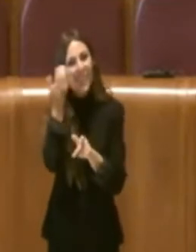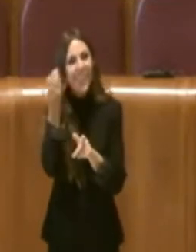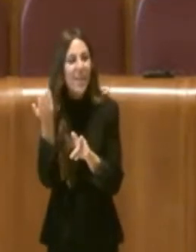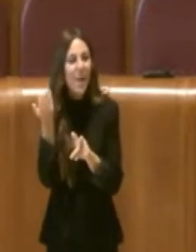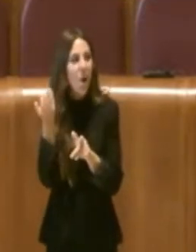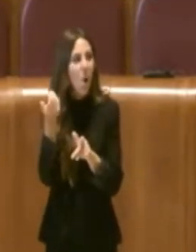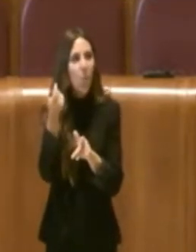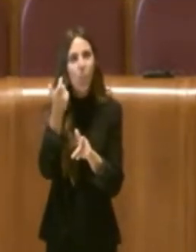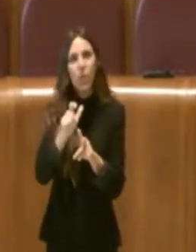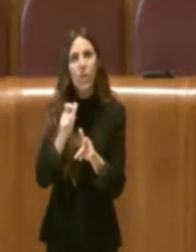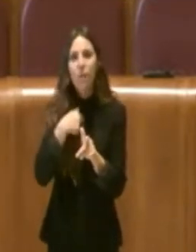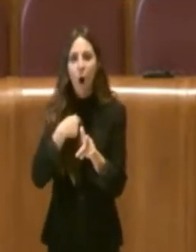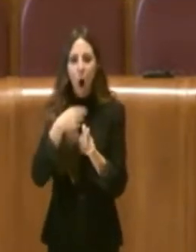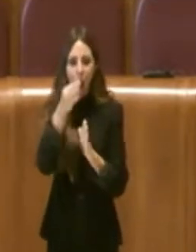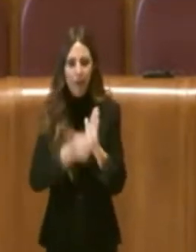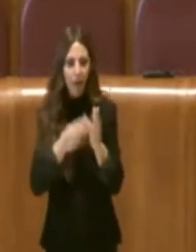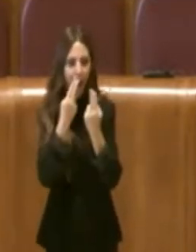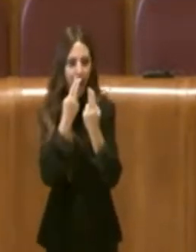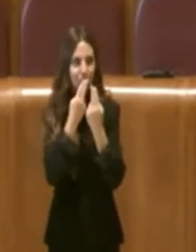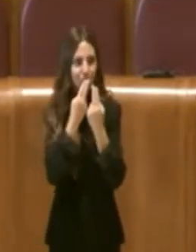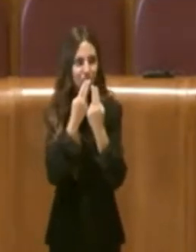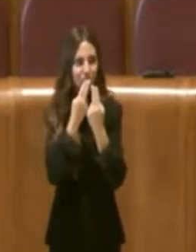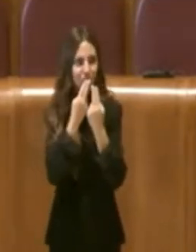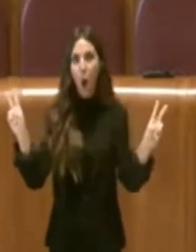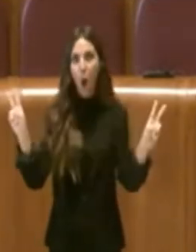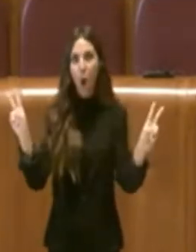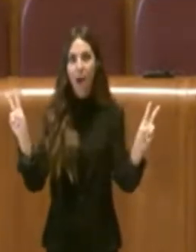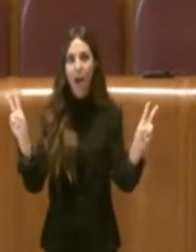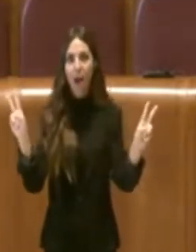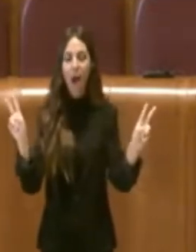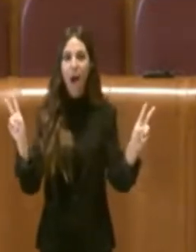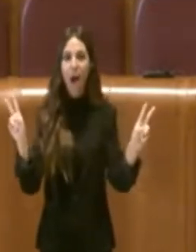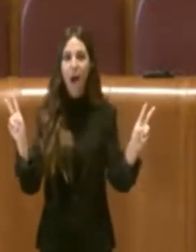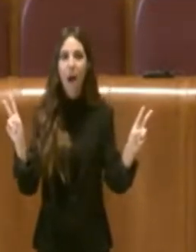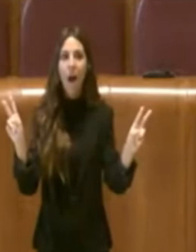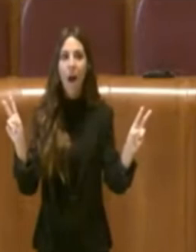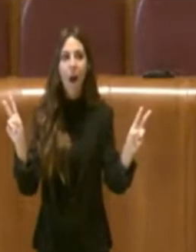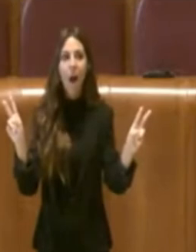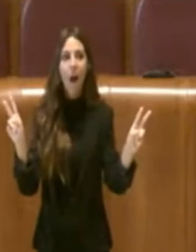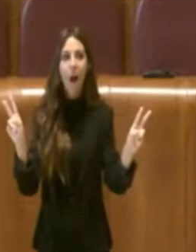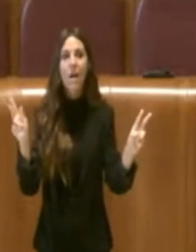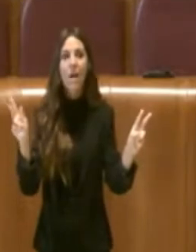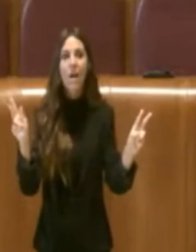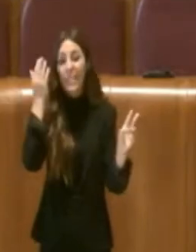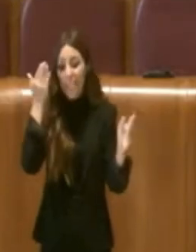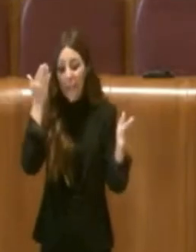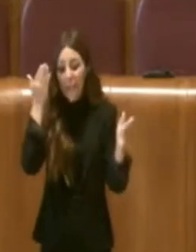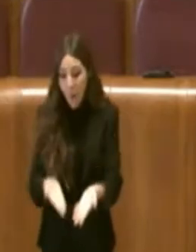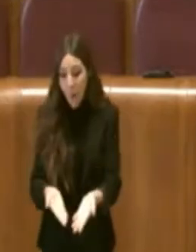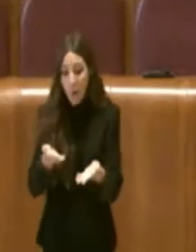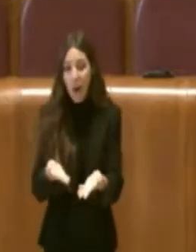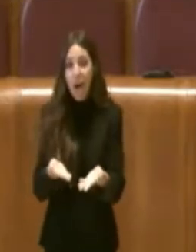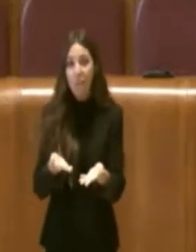violazione delle regole a quell'epoca quindi adesso se si può